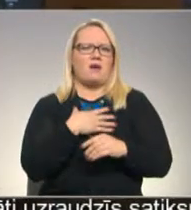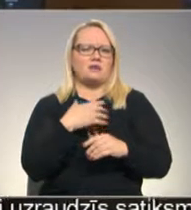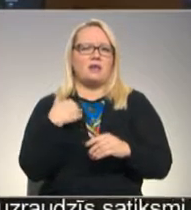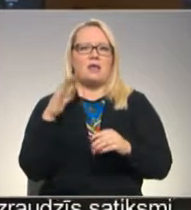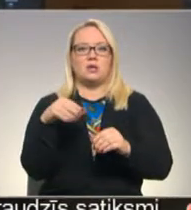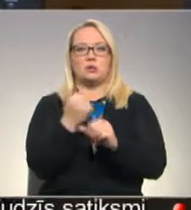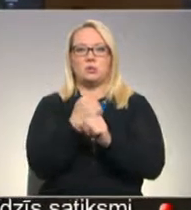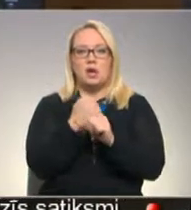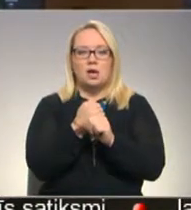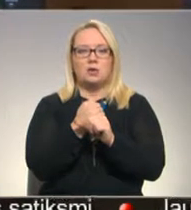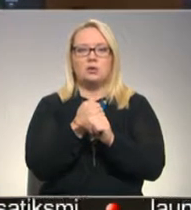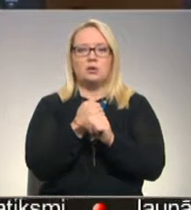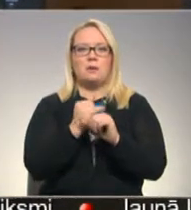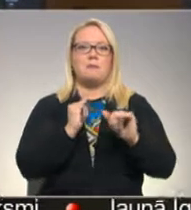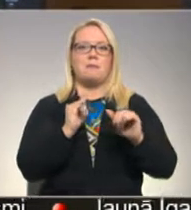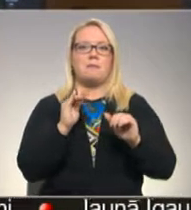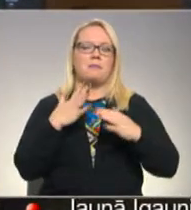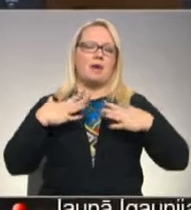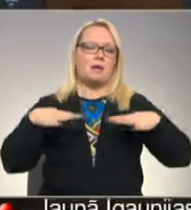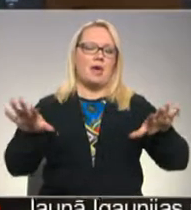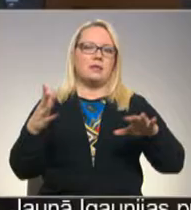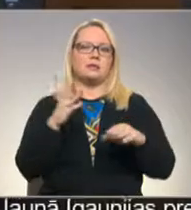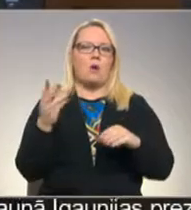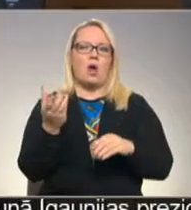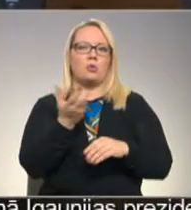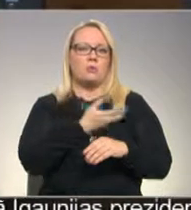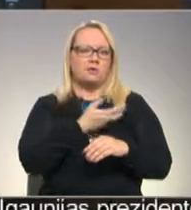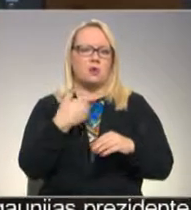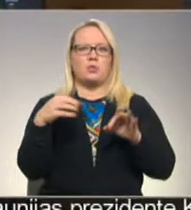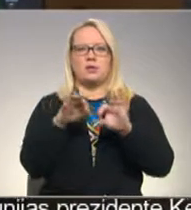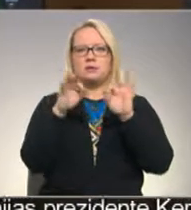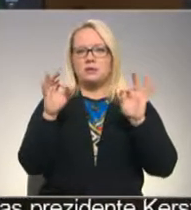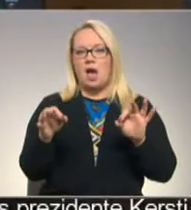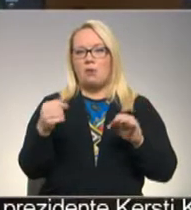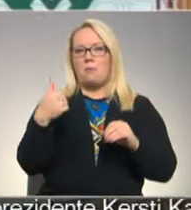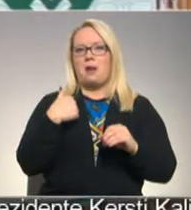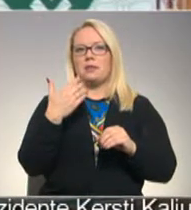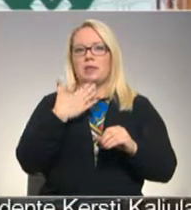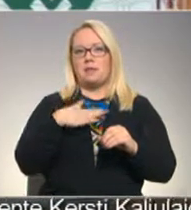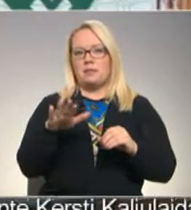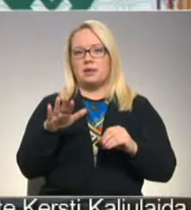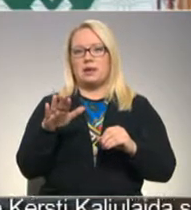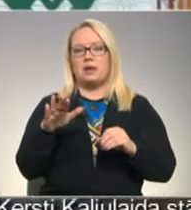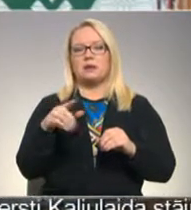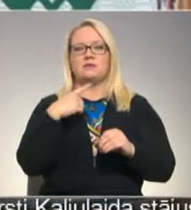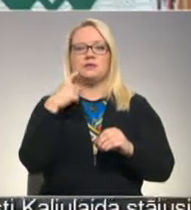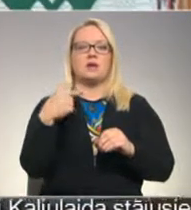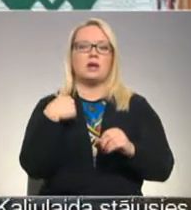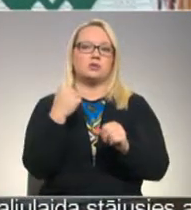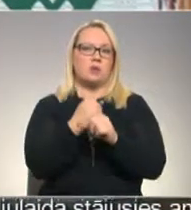lai es uztaisu. Tā kā piekleitas kādu piespraudēs tā sāku, man tas iepatīkās. Es nodarbojos ar